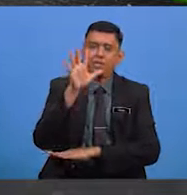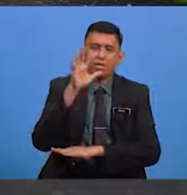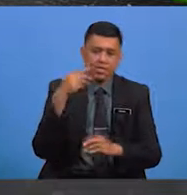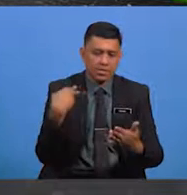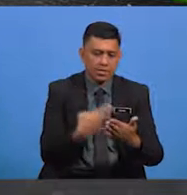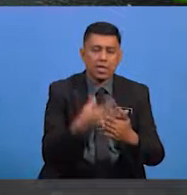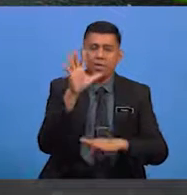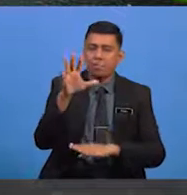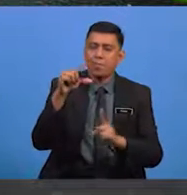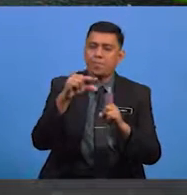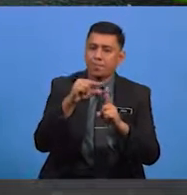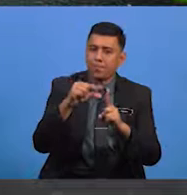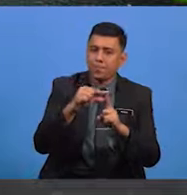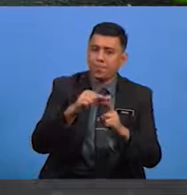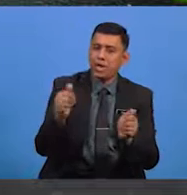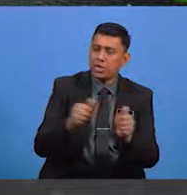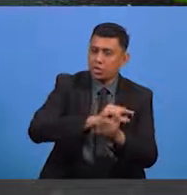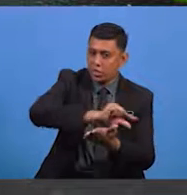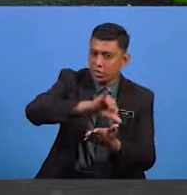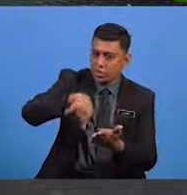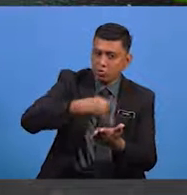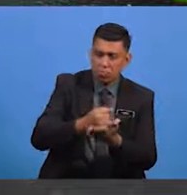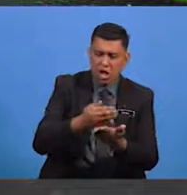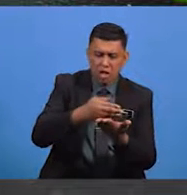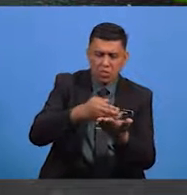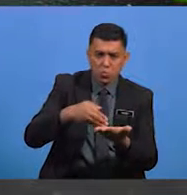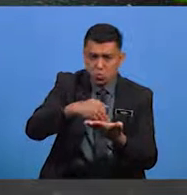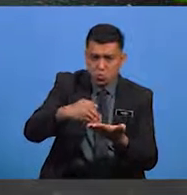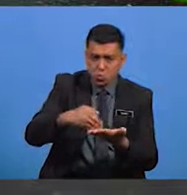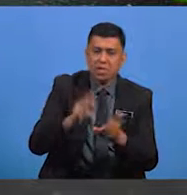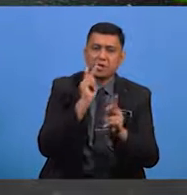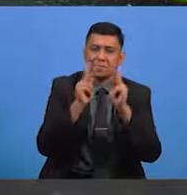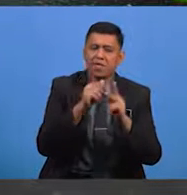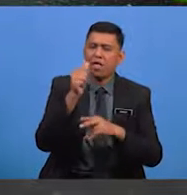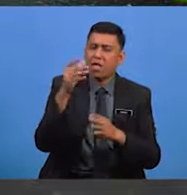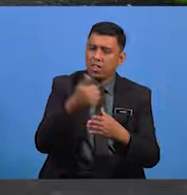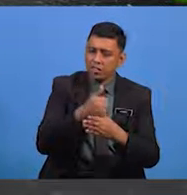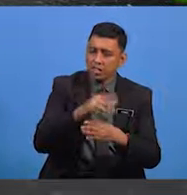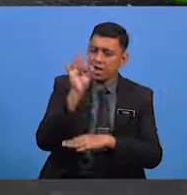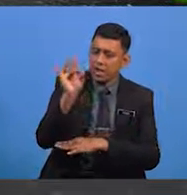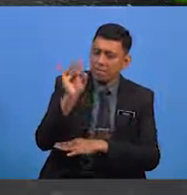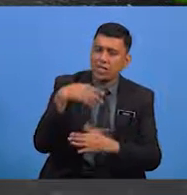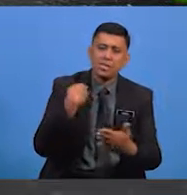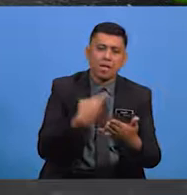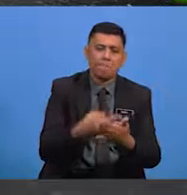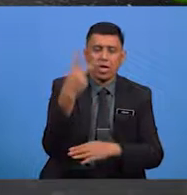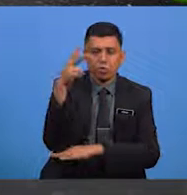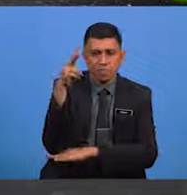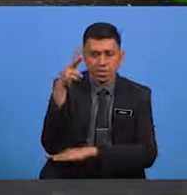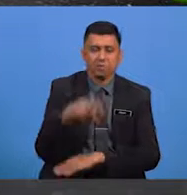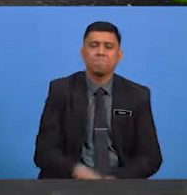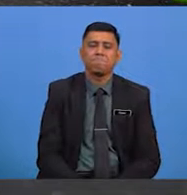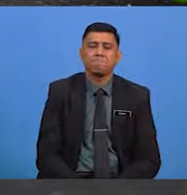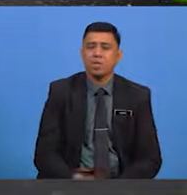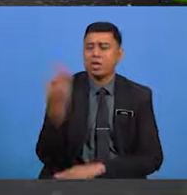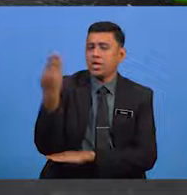perkataan dengan jumlah suku kata antara 8 hingga 12 Yang